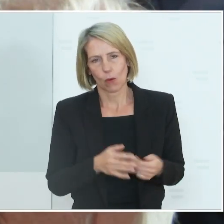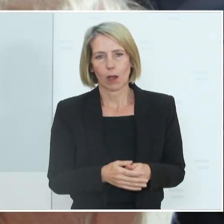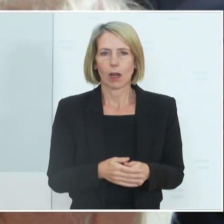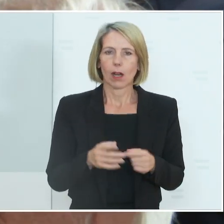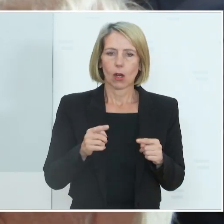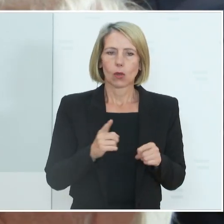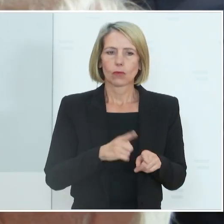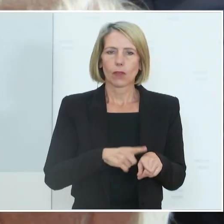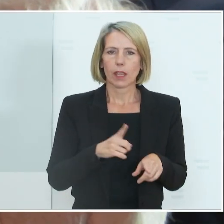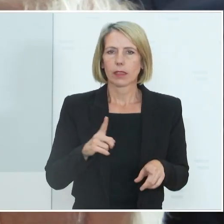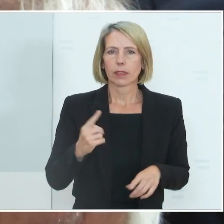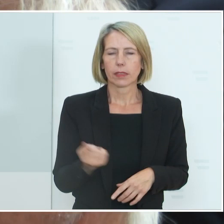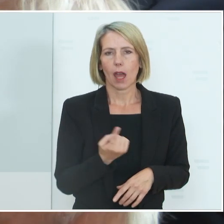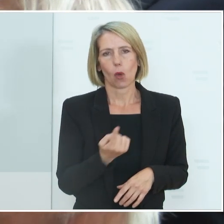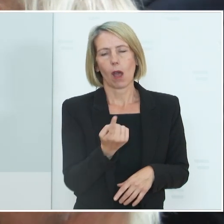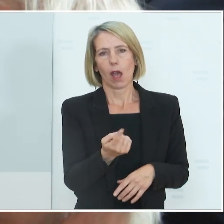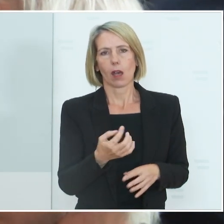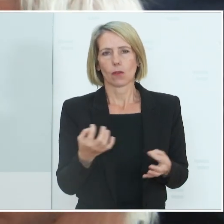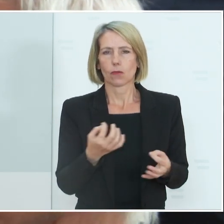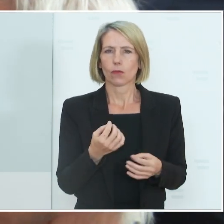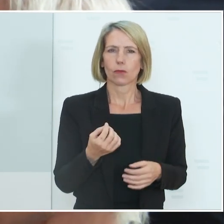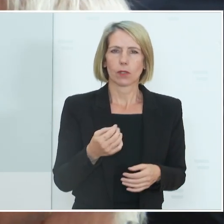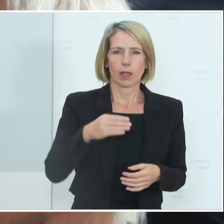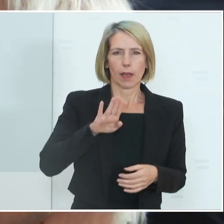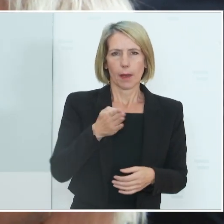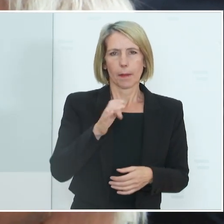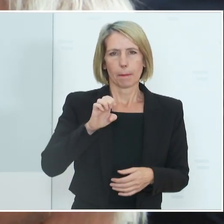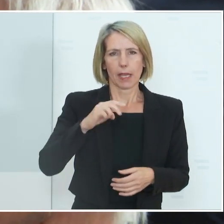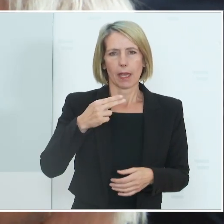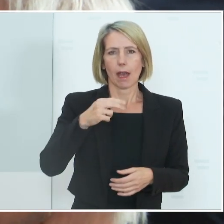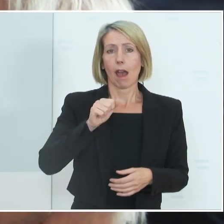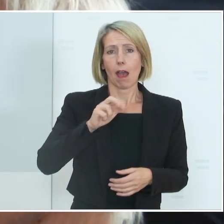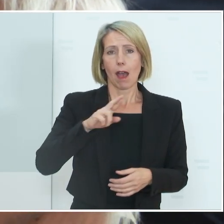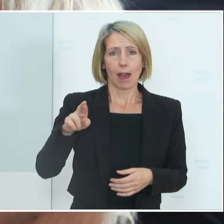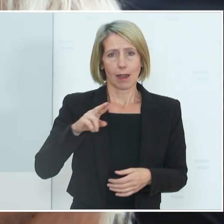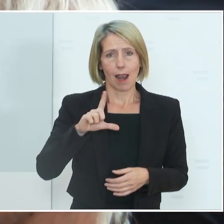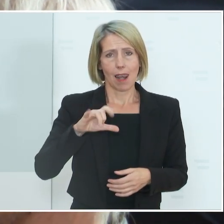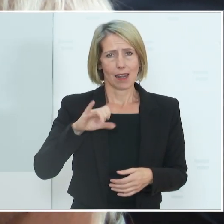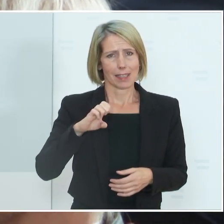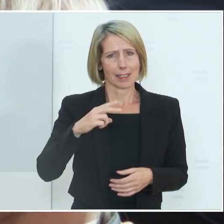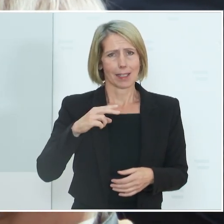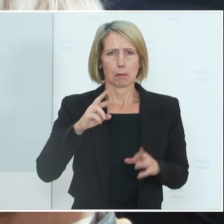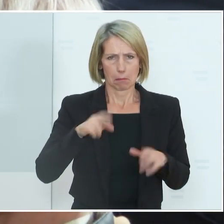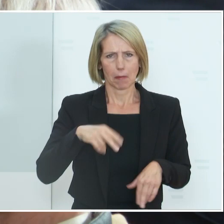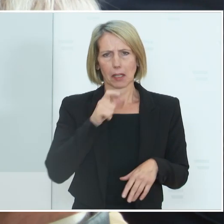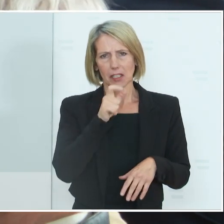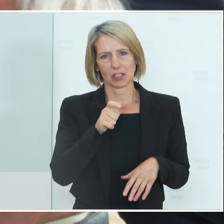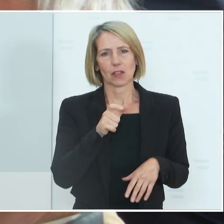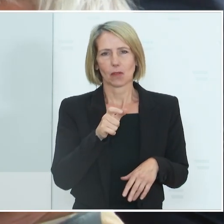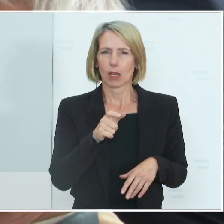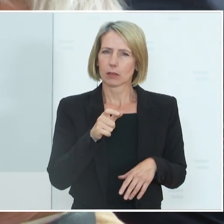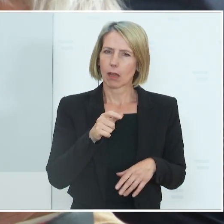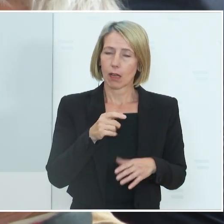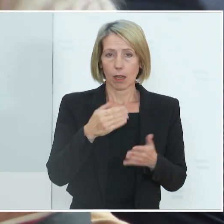dauerhaft oder beharrlich, glaube ich, heißt das korrekte Wort, die Maßnahmen nicht eingehalten werden? Gilt